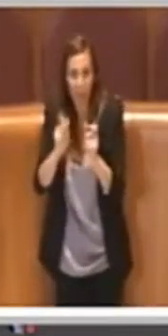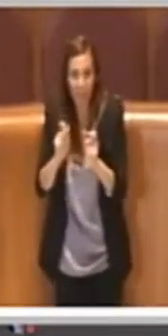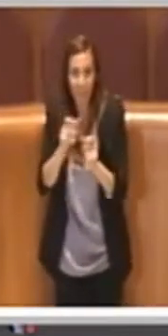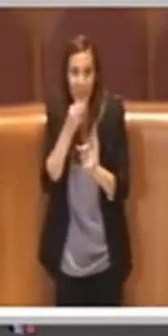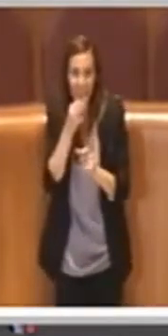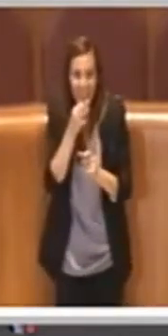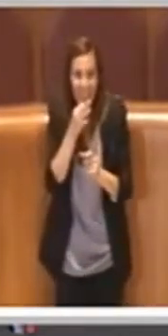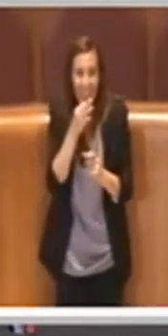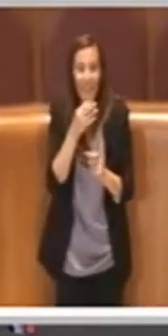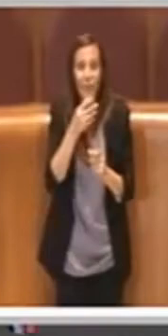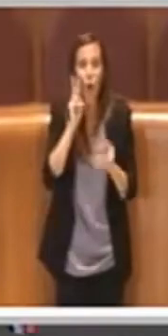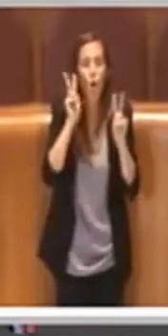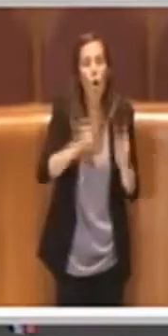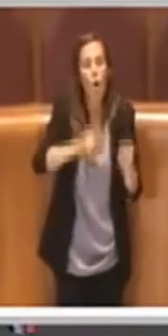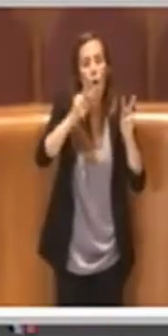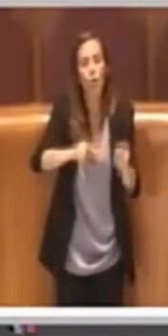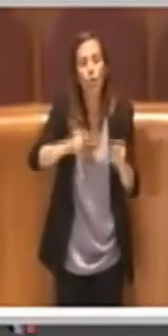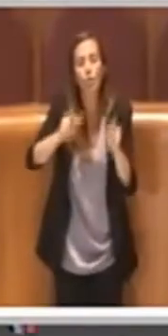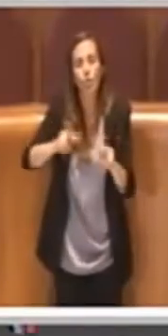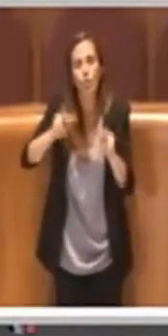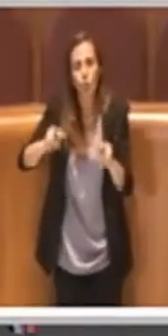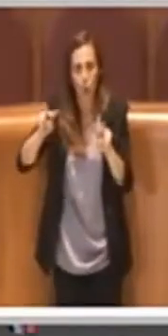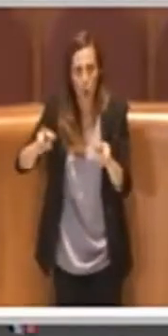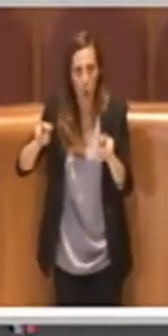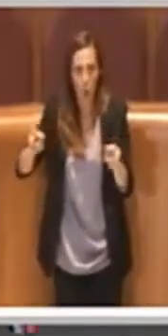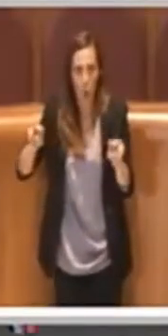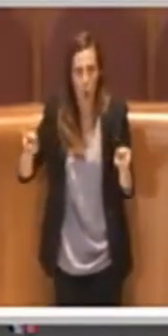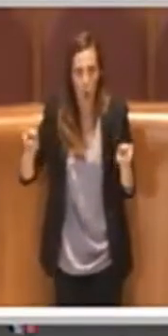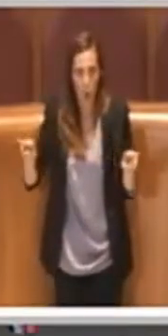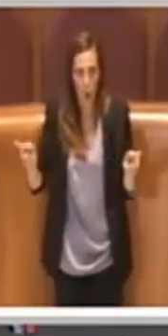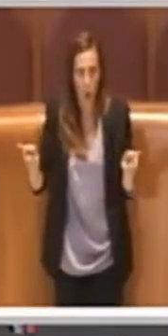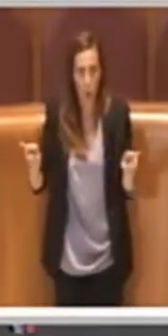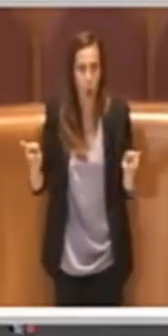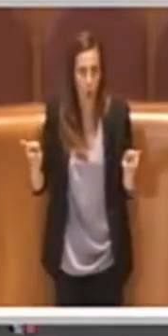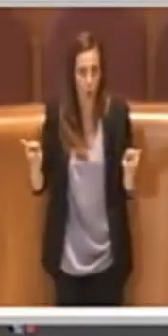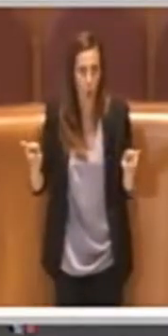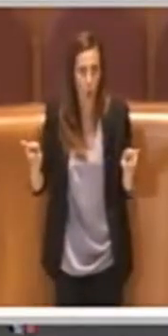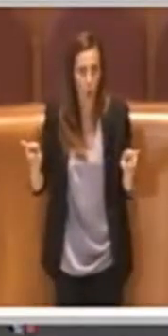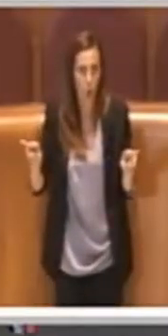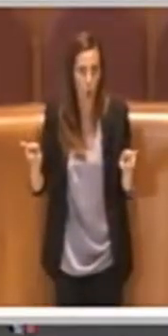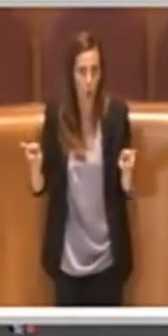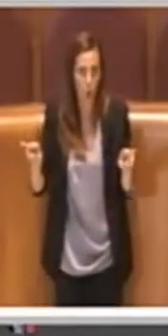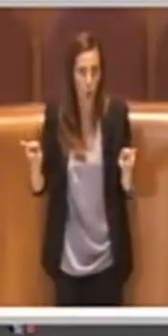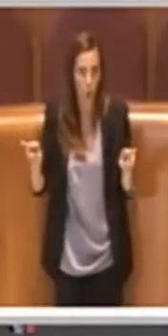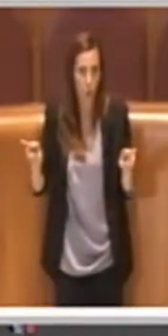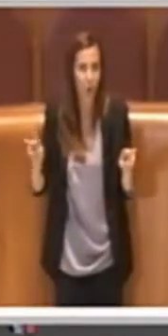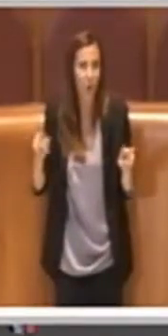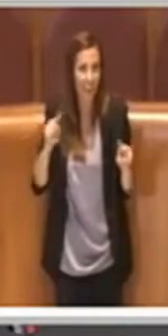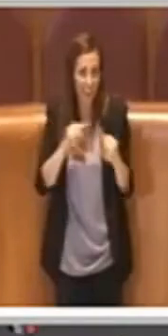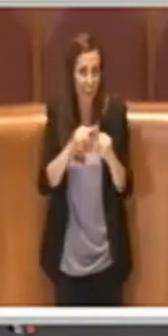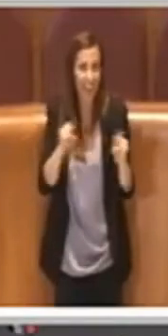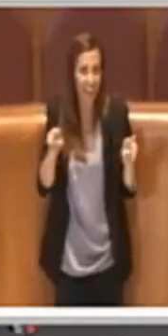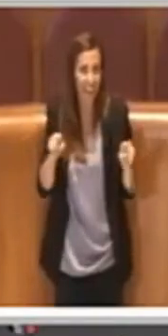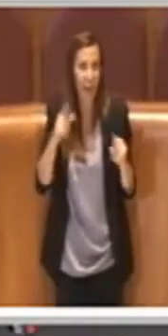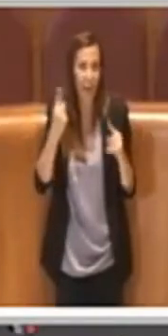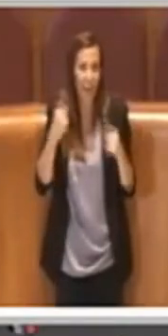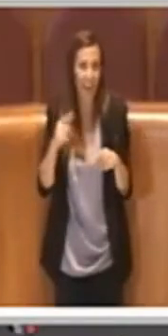mani insomma il controllo si potrebbero verificare determinati fenomeni